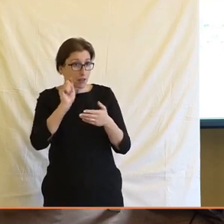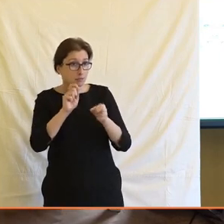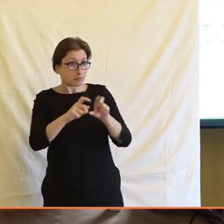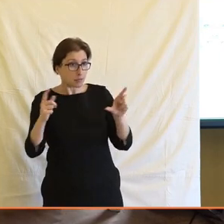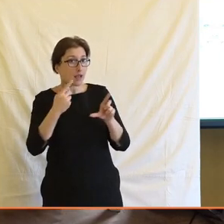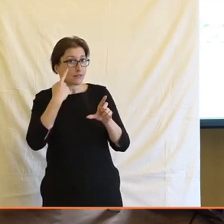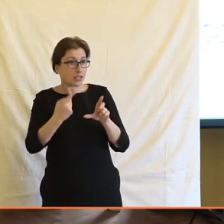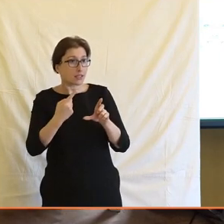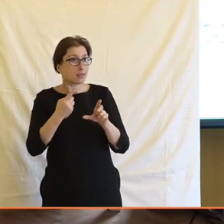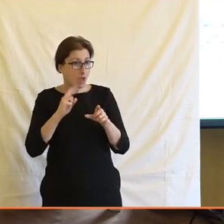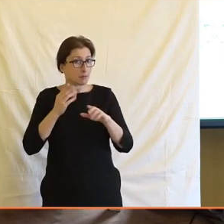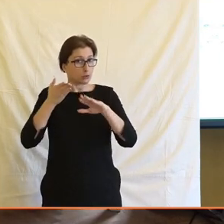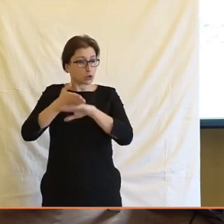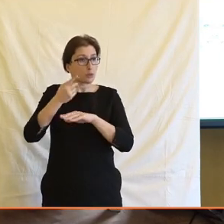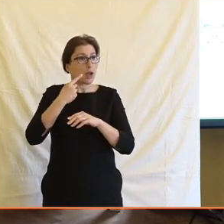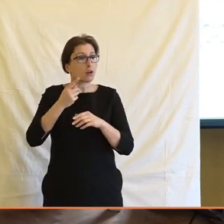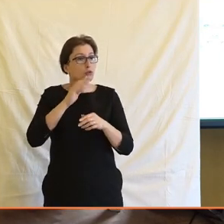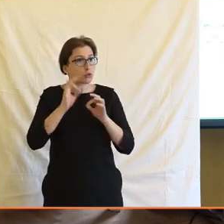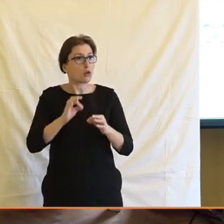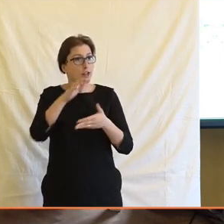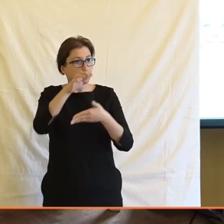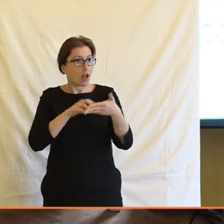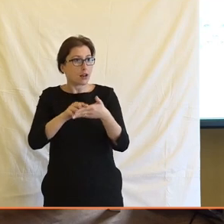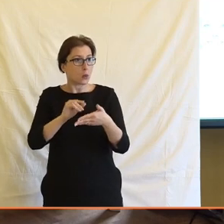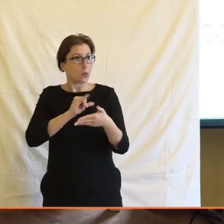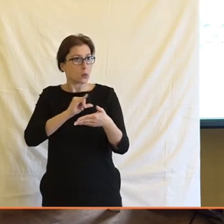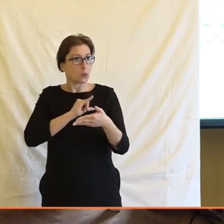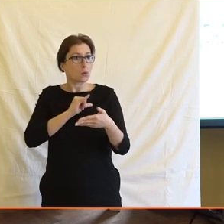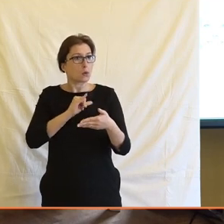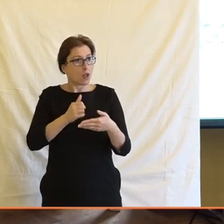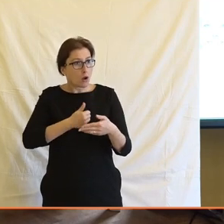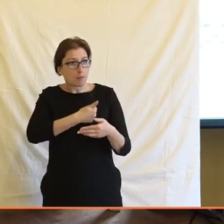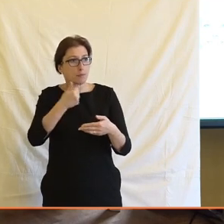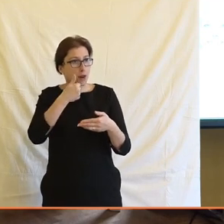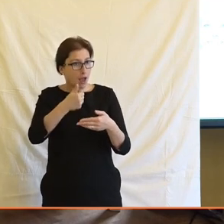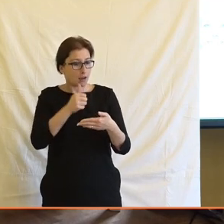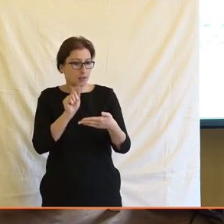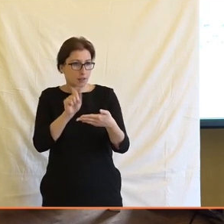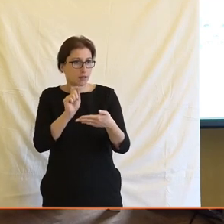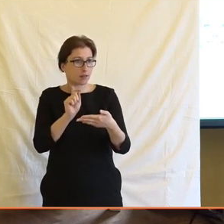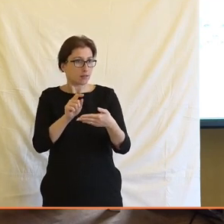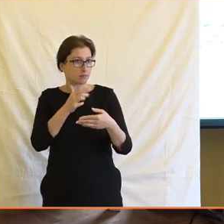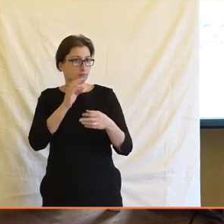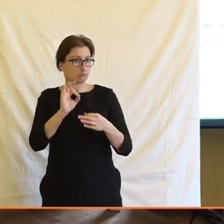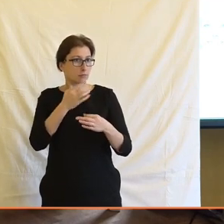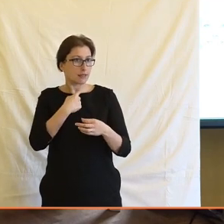přímo máš jako přístup k datum toho, jestli tvůj článek zrovna je ve vedení nebo někde na chvostu čtenosti, ale co to s tobou jako dělá?